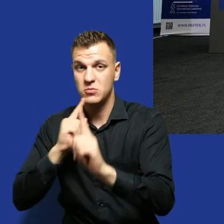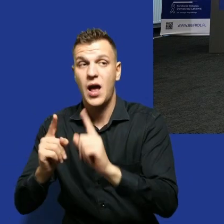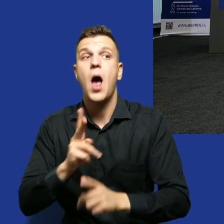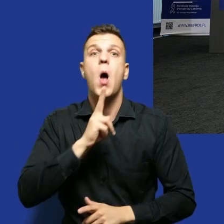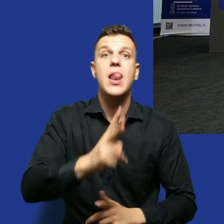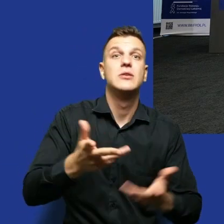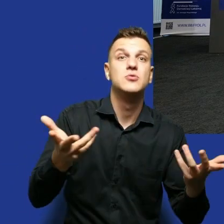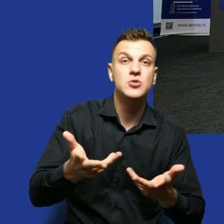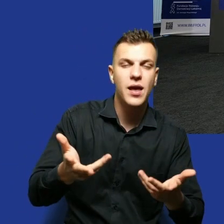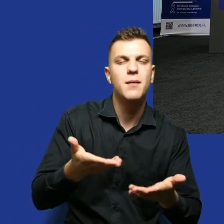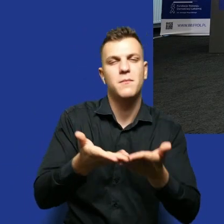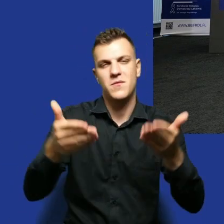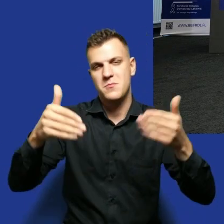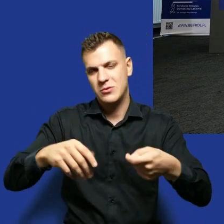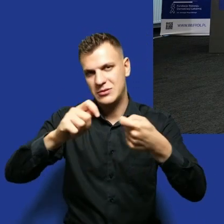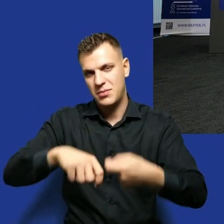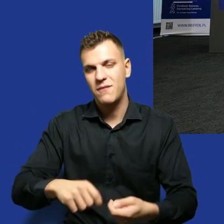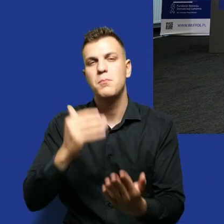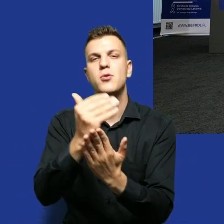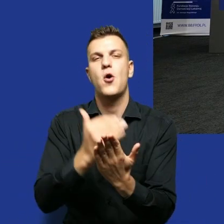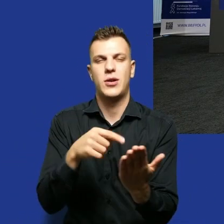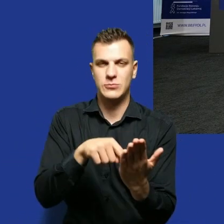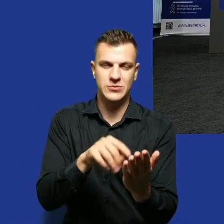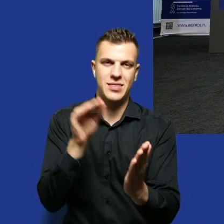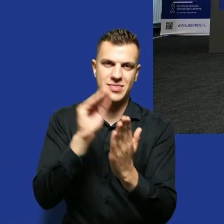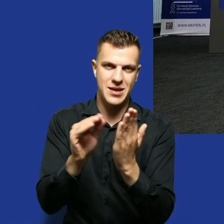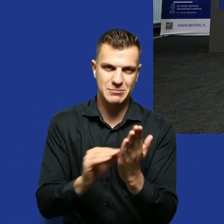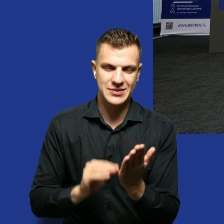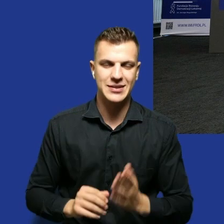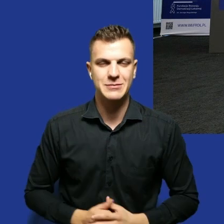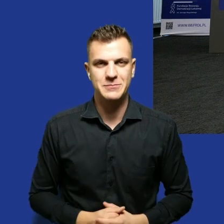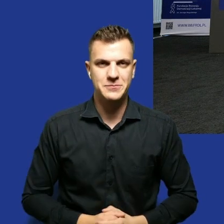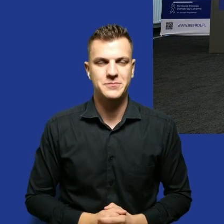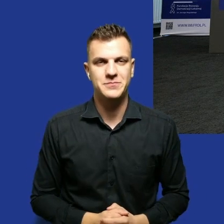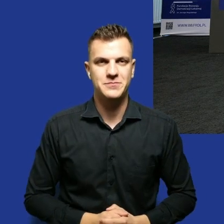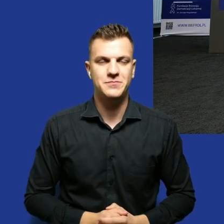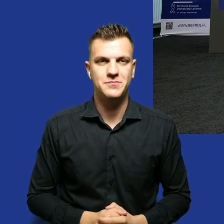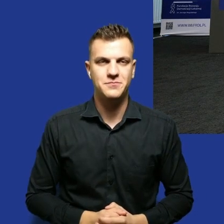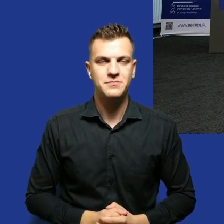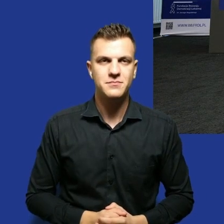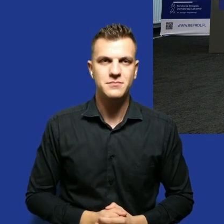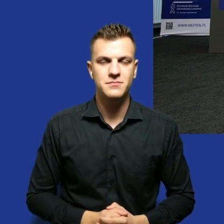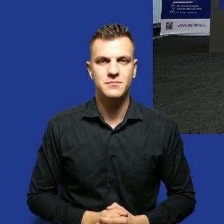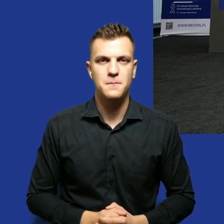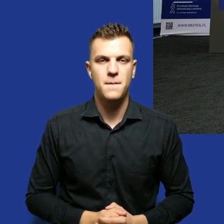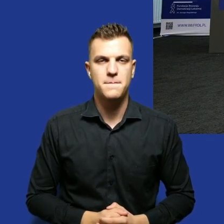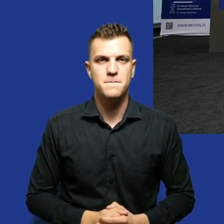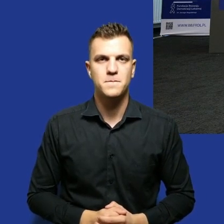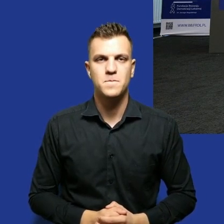kolacja, Państwo możecie sobie zobaczyć w programie, który dostaliście, dostałyście w pakiecie informacyjnym.